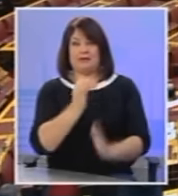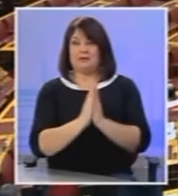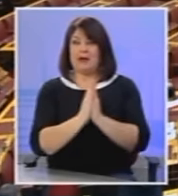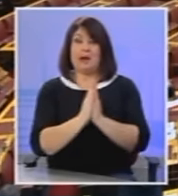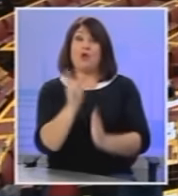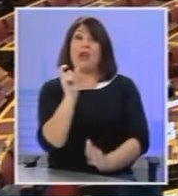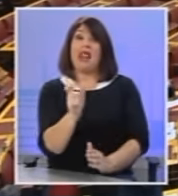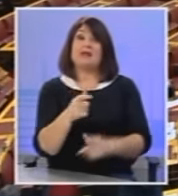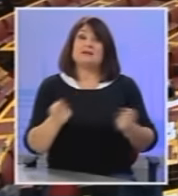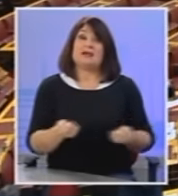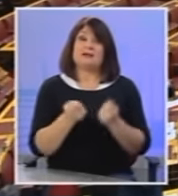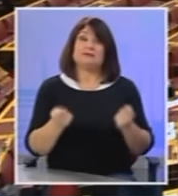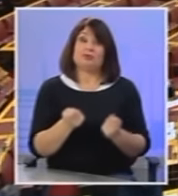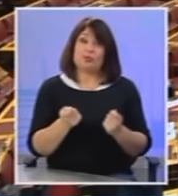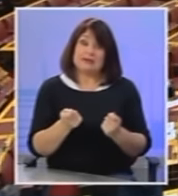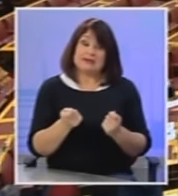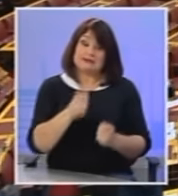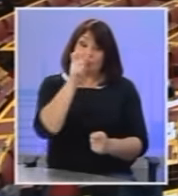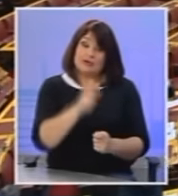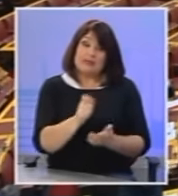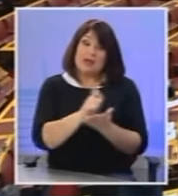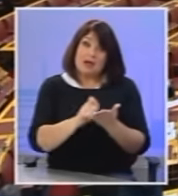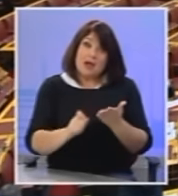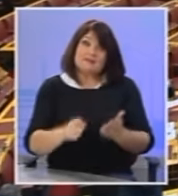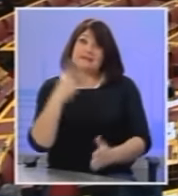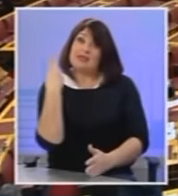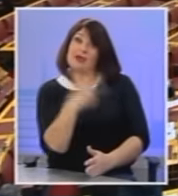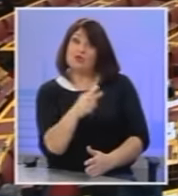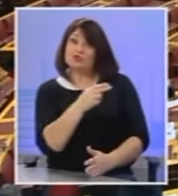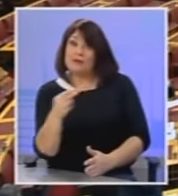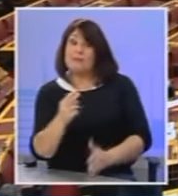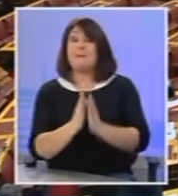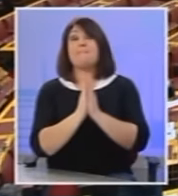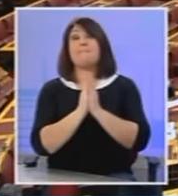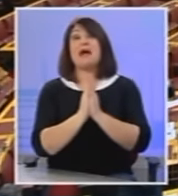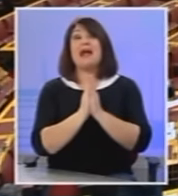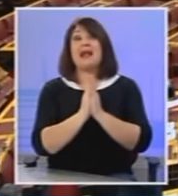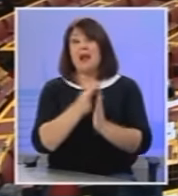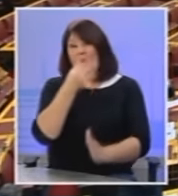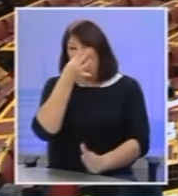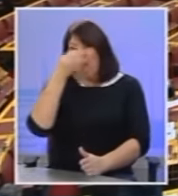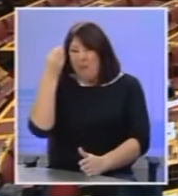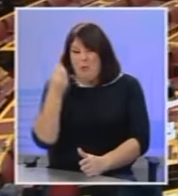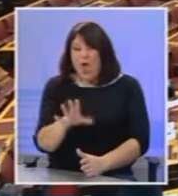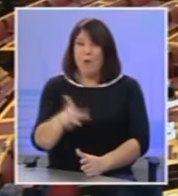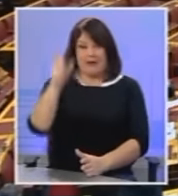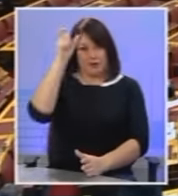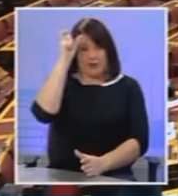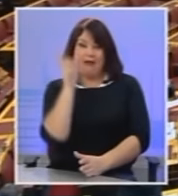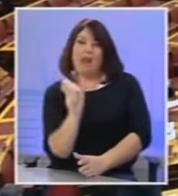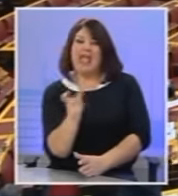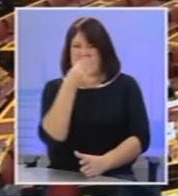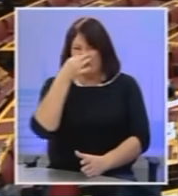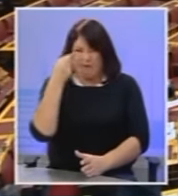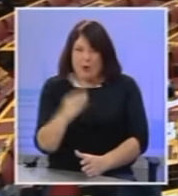θα γράψετε είναι δικό σας θέμα. απλώς λέω ότι το βρώμα του... δεν μας απασχολεί.